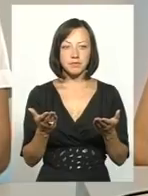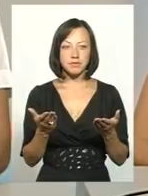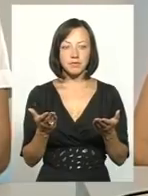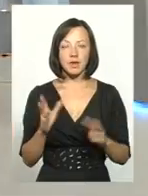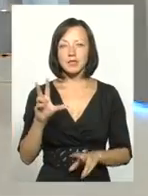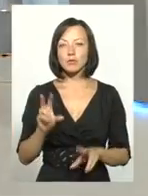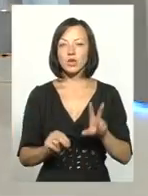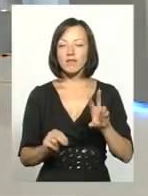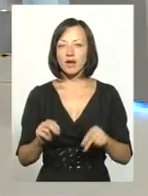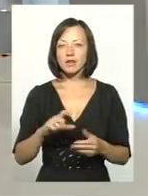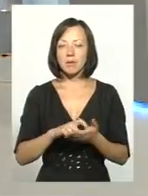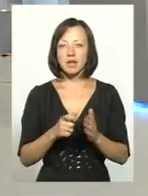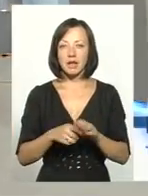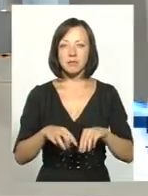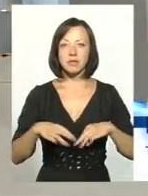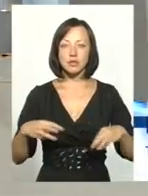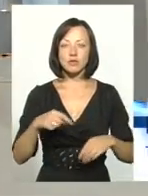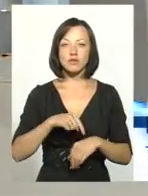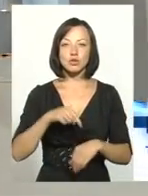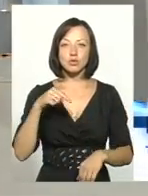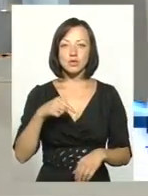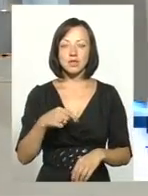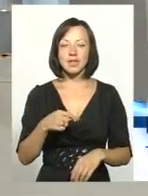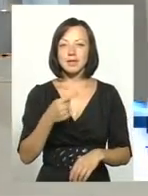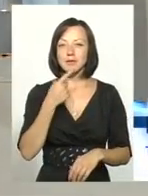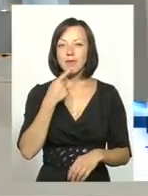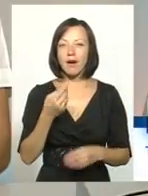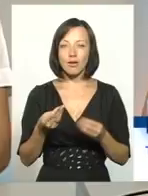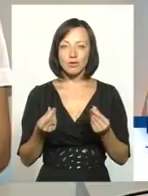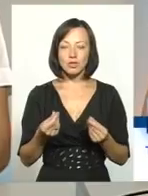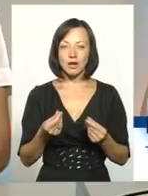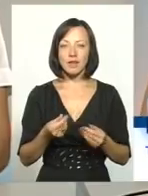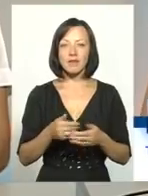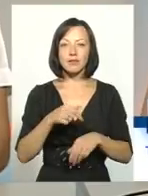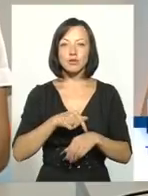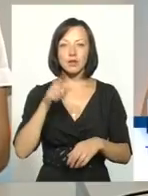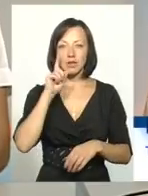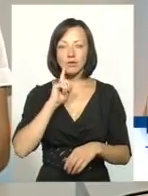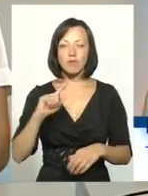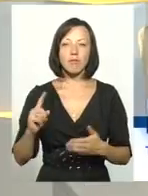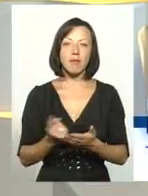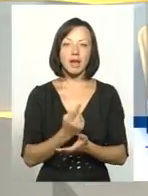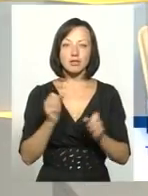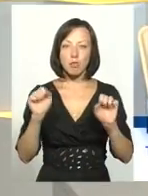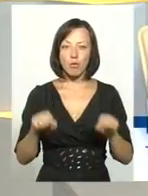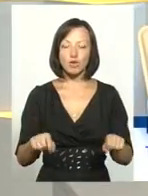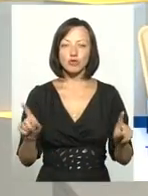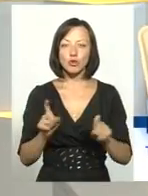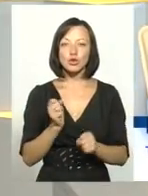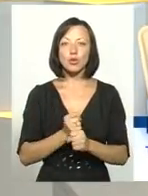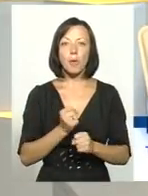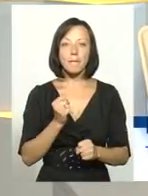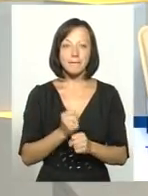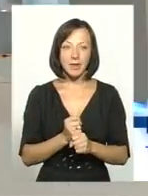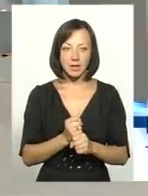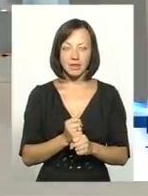кабінет міністрів і всі, що відчувши смак грошей, відчувши насолоду від того, що вперше можна щось зробити,